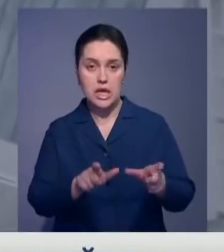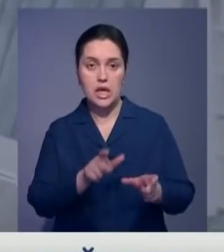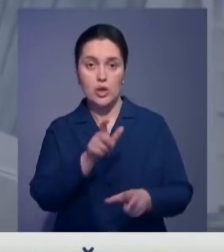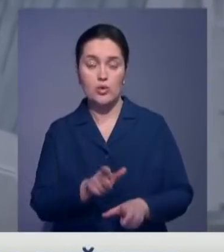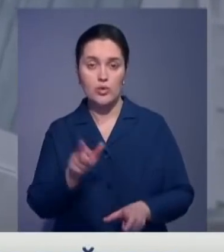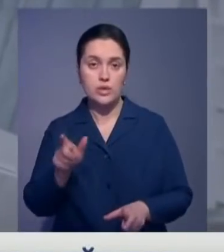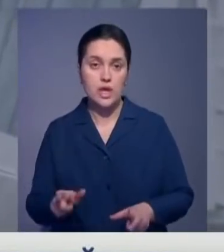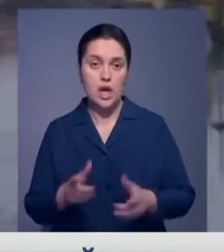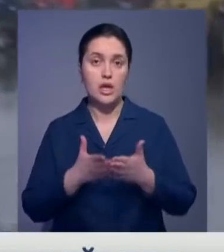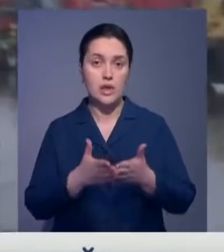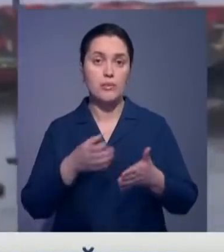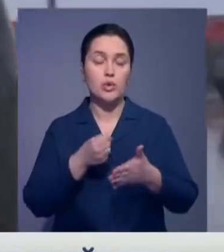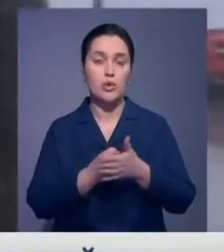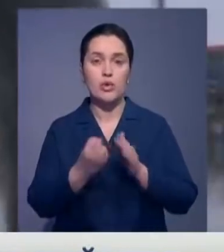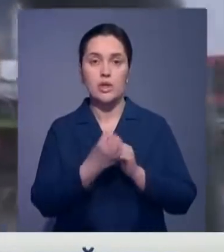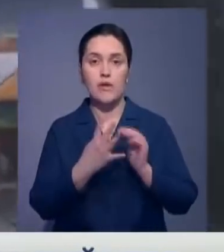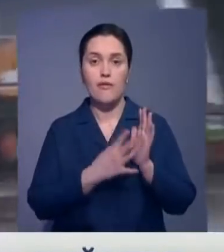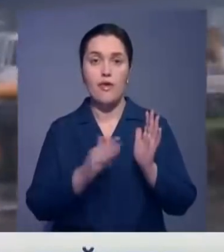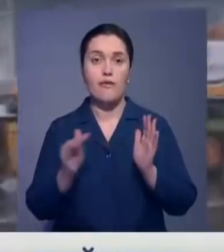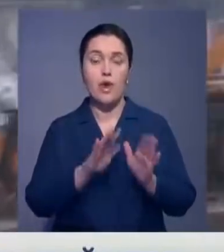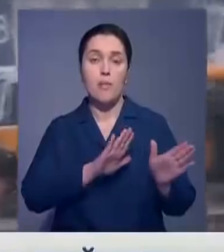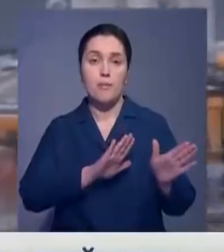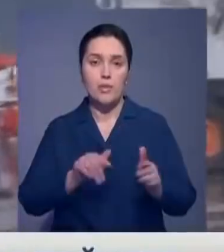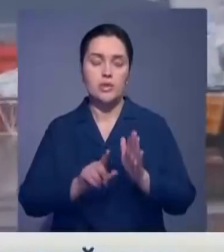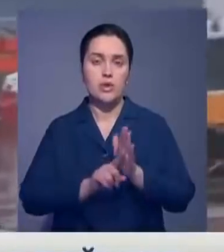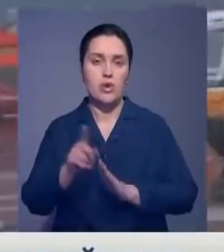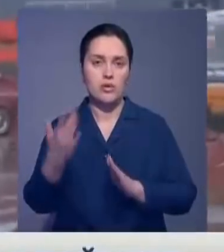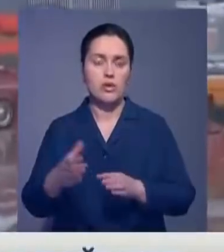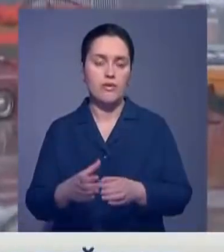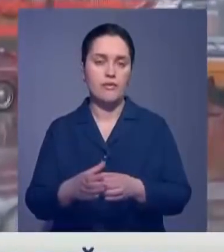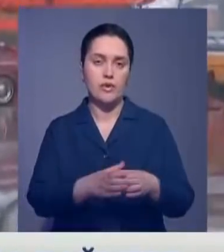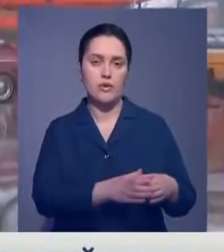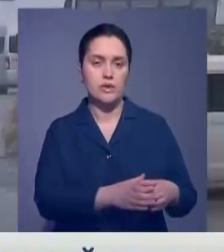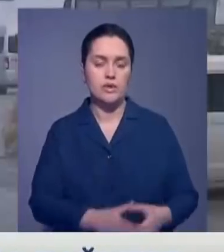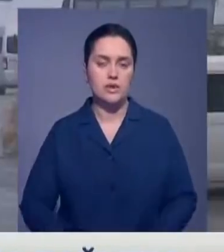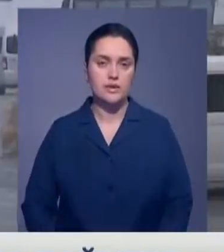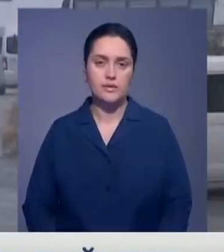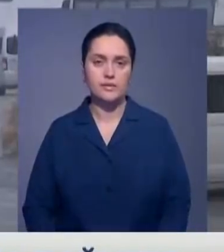людей на корабле продлится до 19 февраля, после чего начнется их эвакуация.